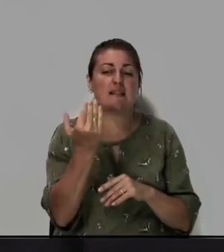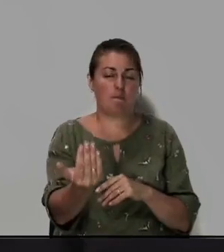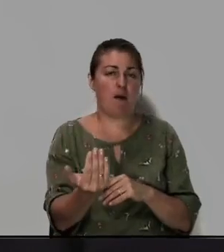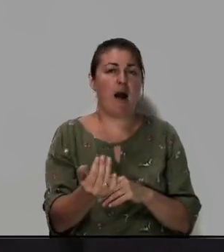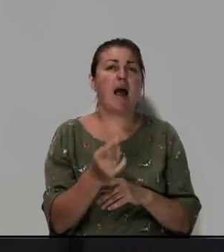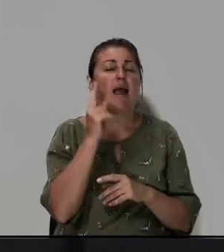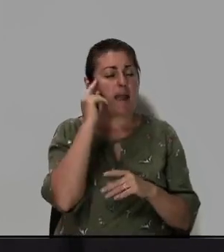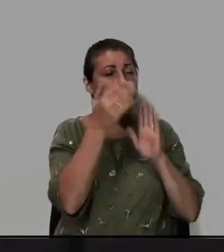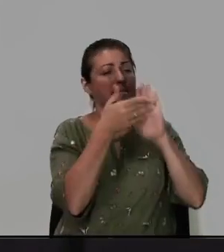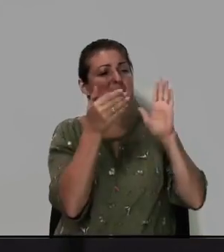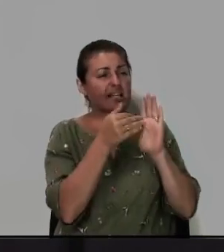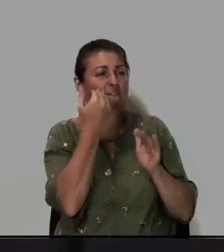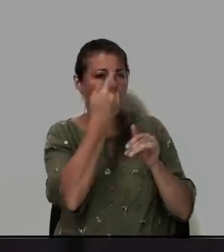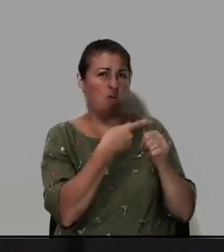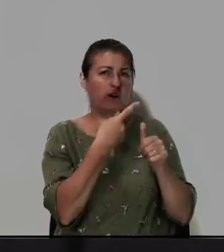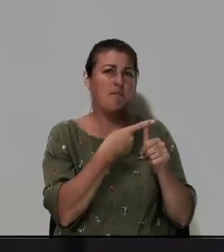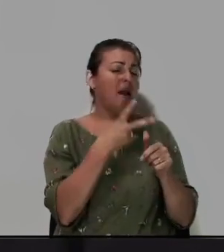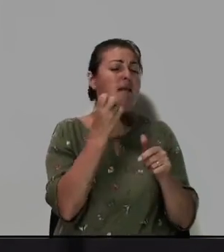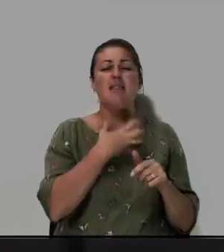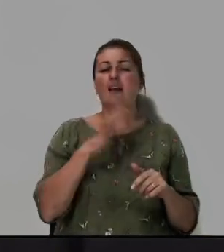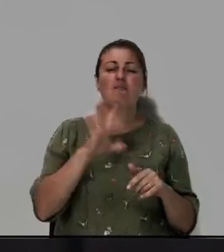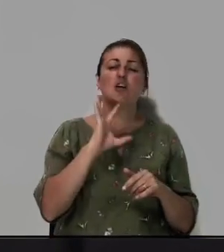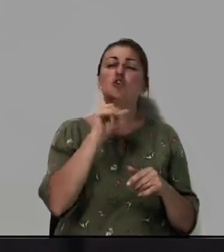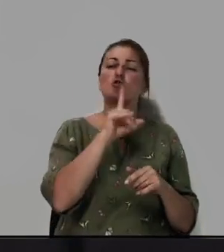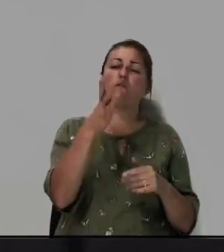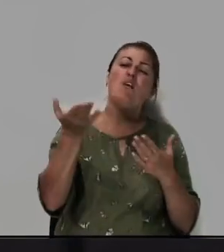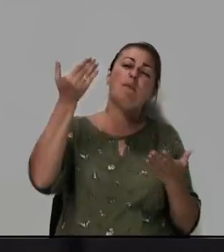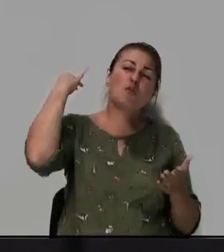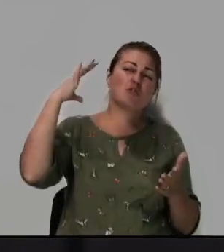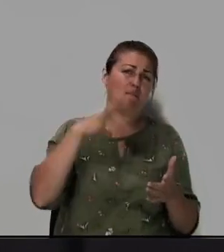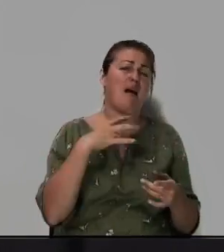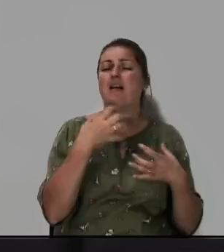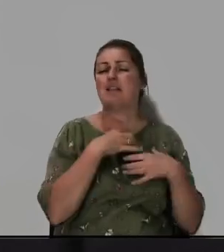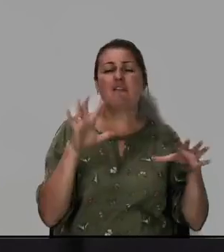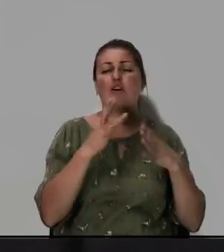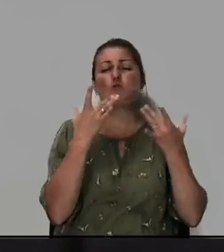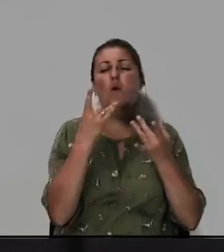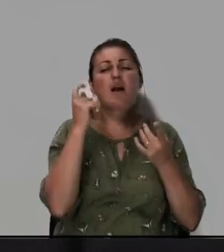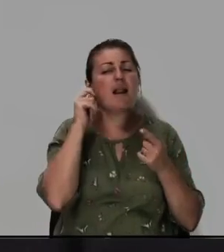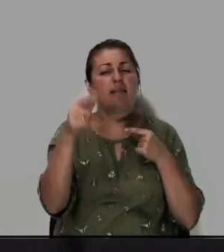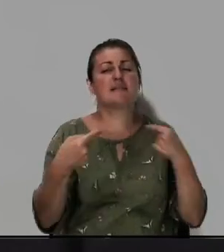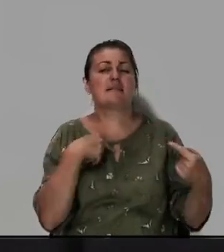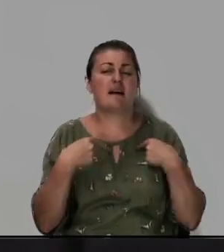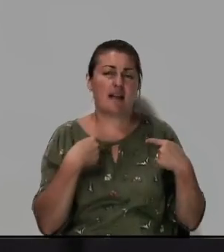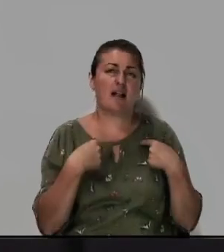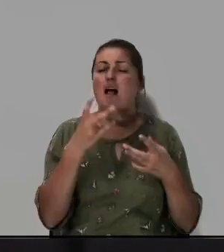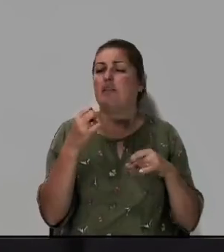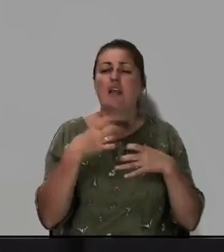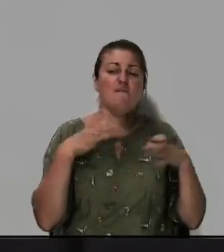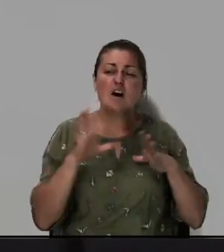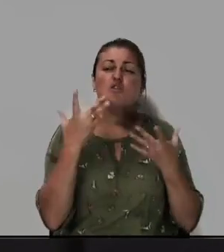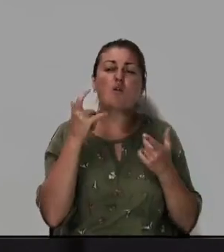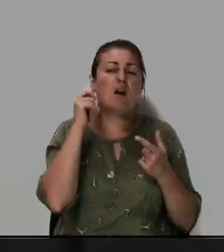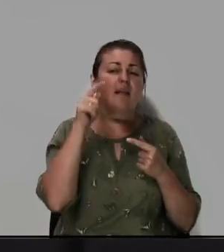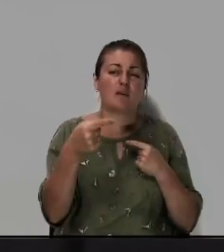И призови Его имя. Неважно, что в твоем прошлом было. Неважно, сколько лет ты страдал. Неважно, сколько